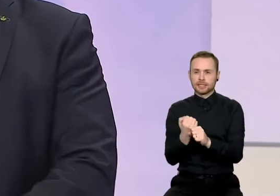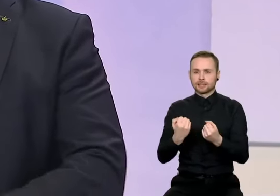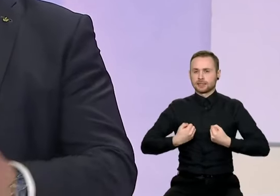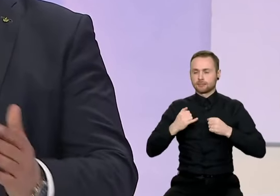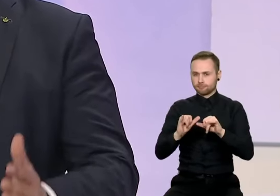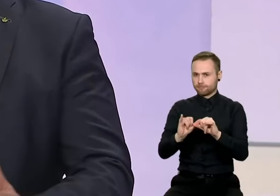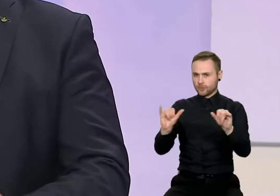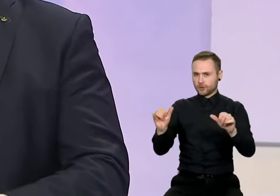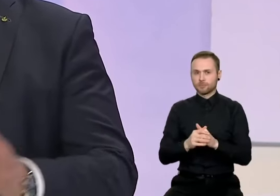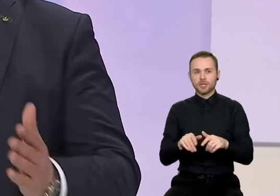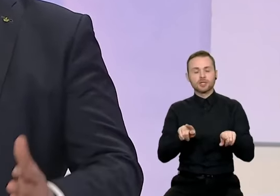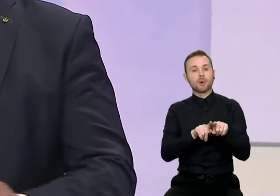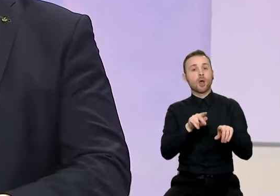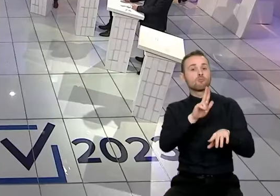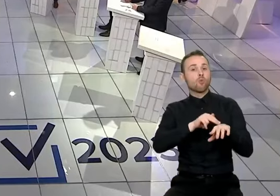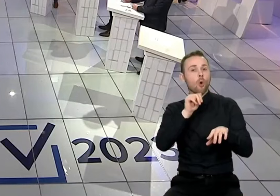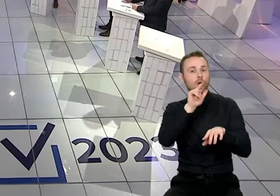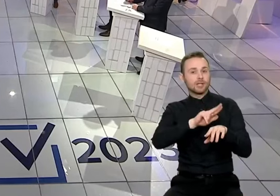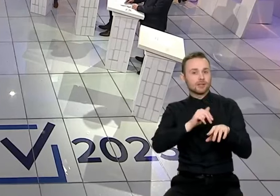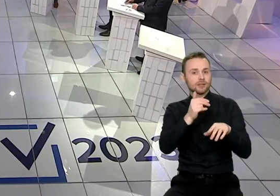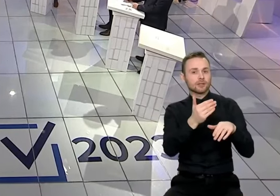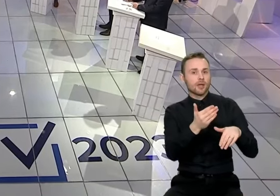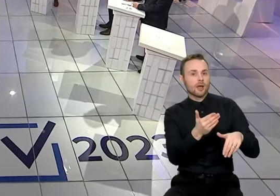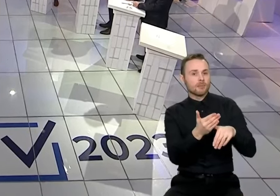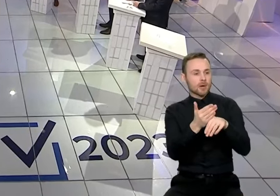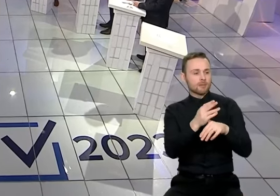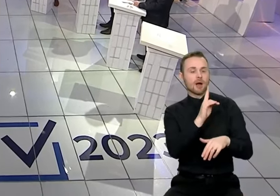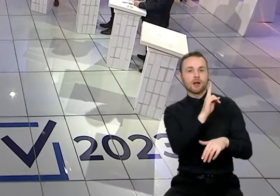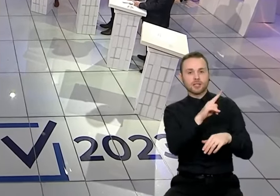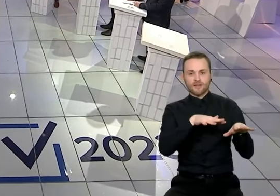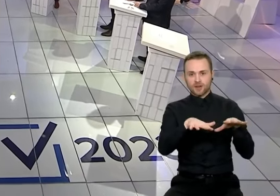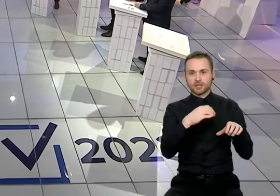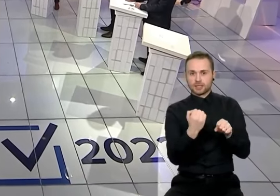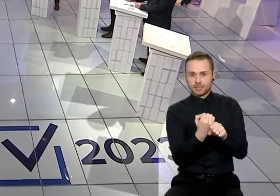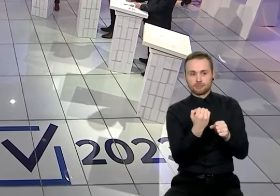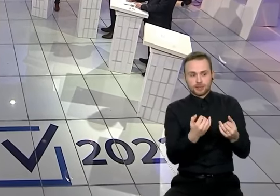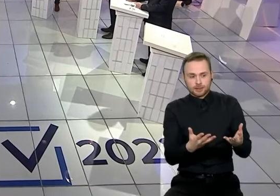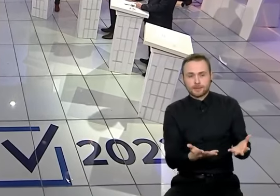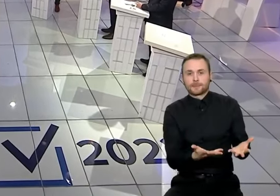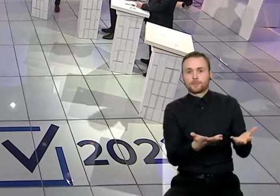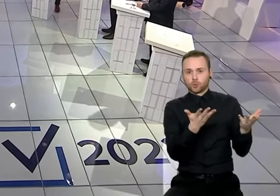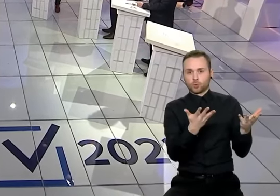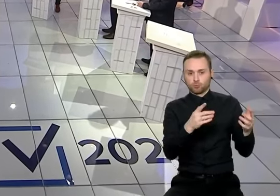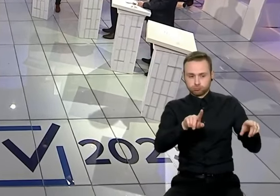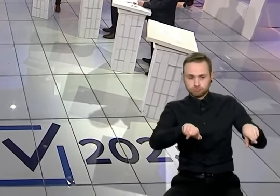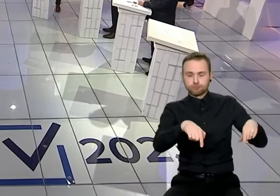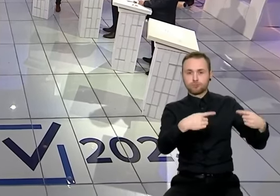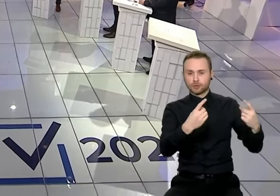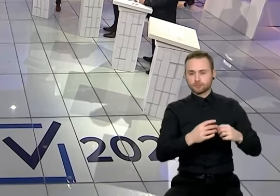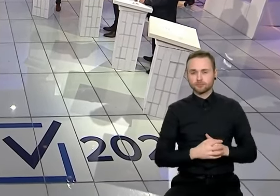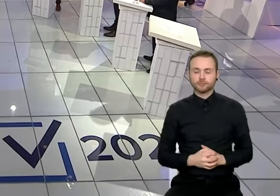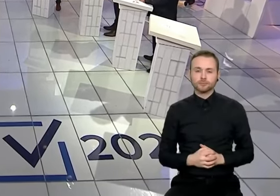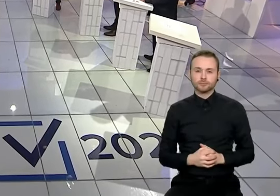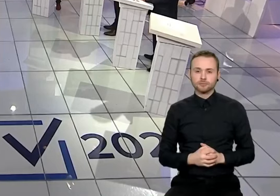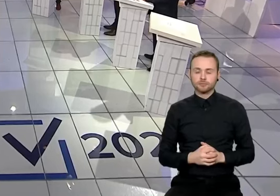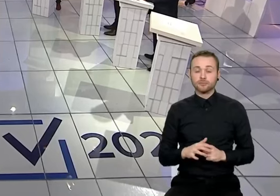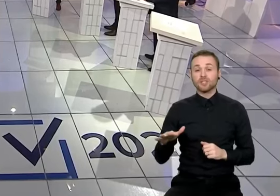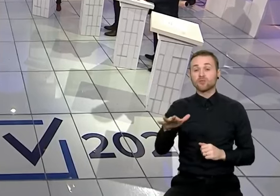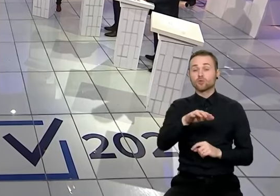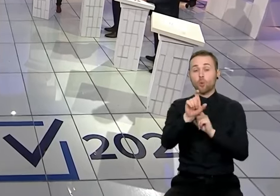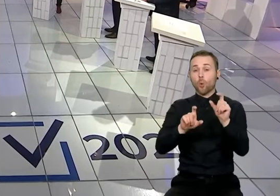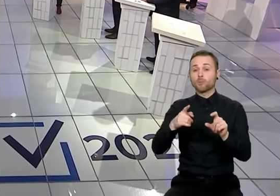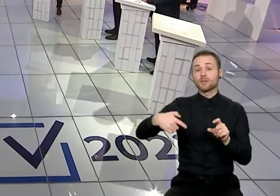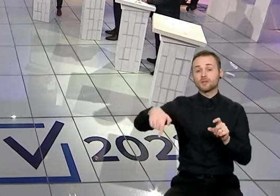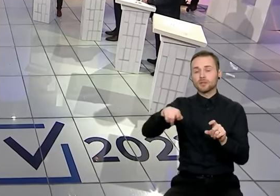policijos ir mėjų, sakykim... Išsiplėti irgi nuo to klausimą labai. Čia visi išsiplėti.